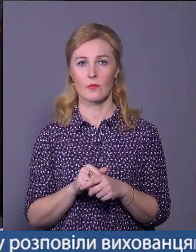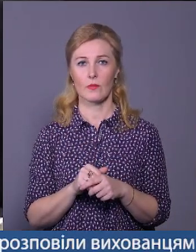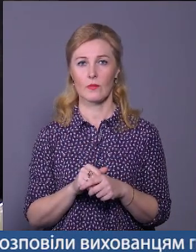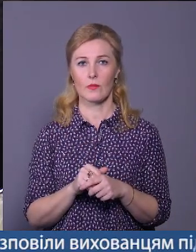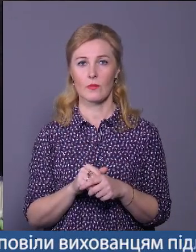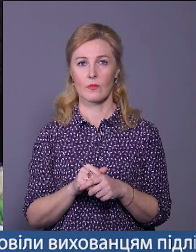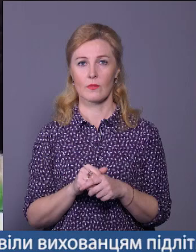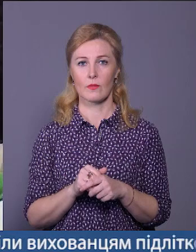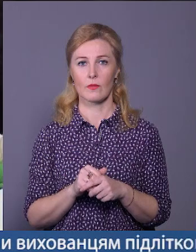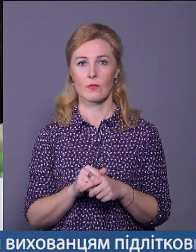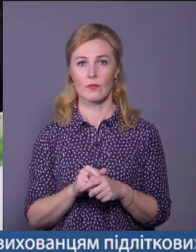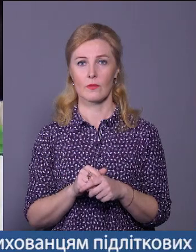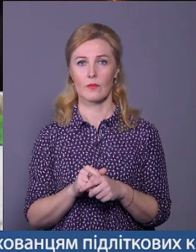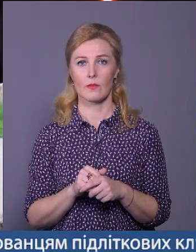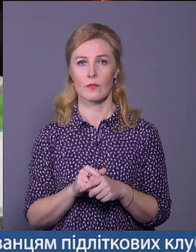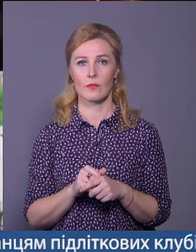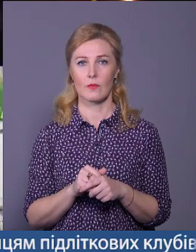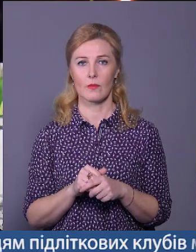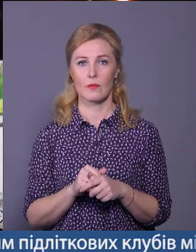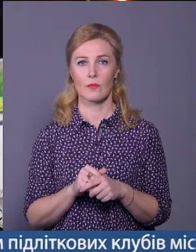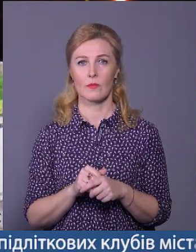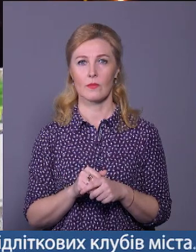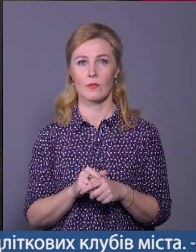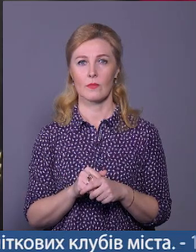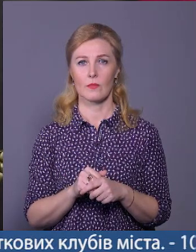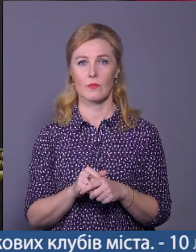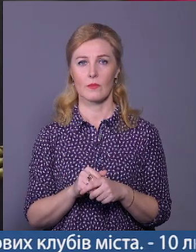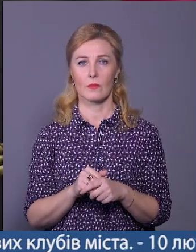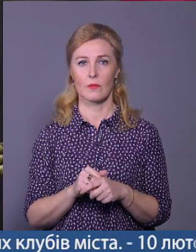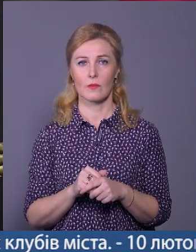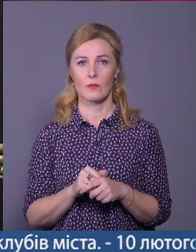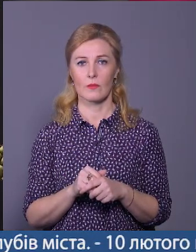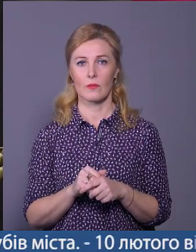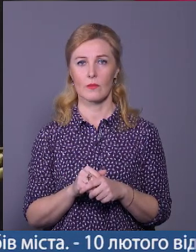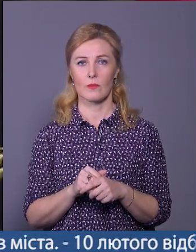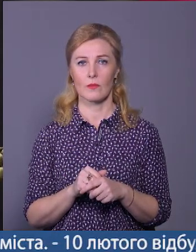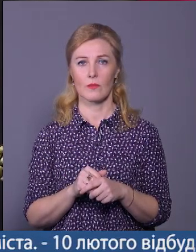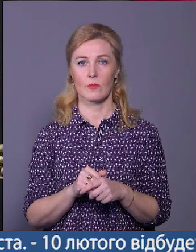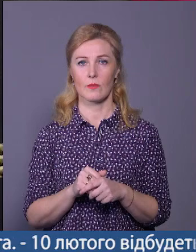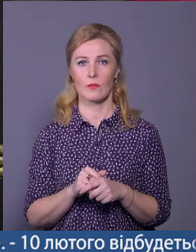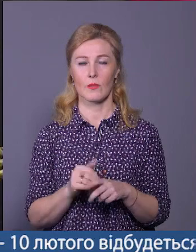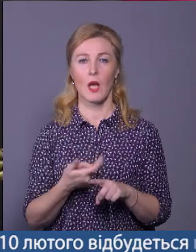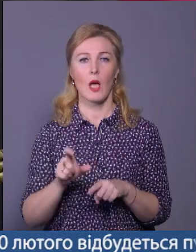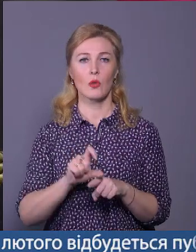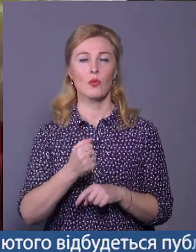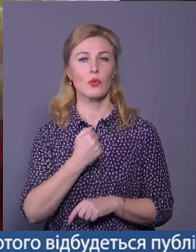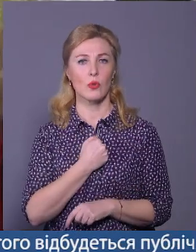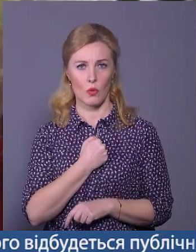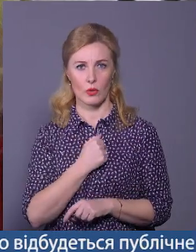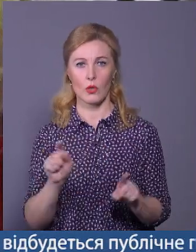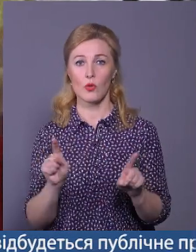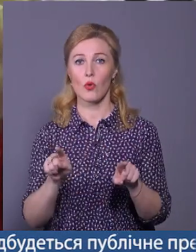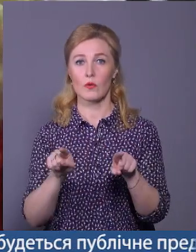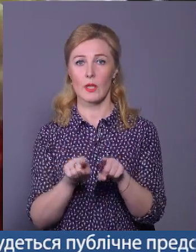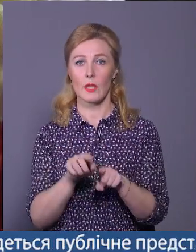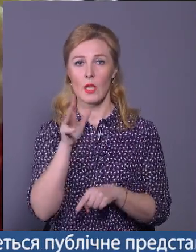Твоїх. У покій, Боже, роба Твого, і осили його в раю. Дуже шкода, що такий